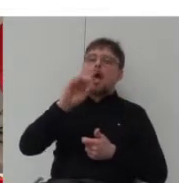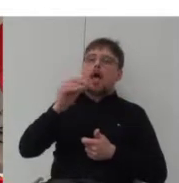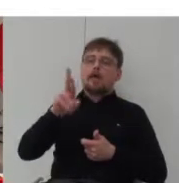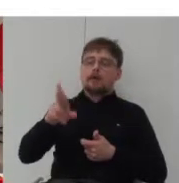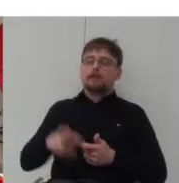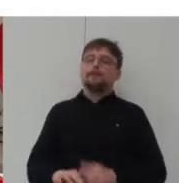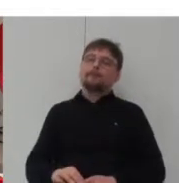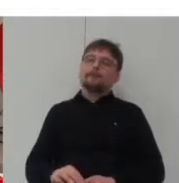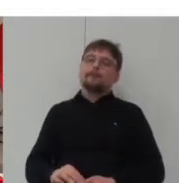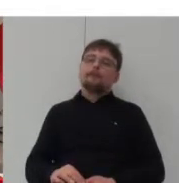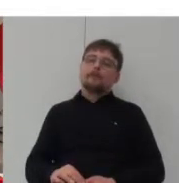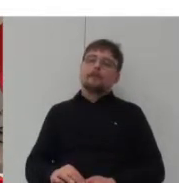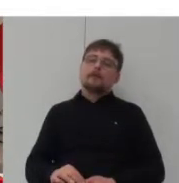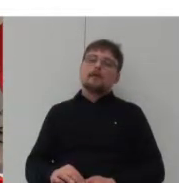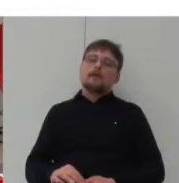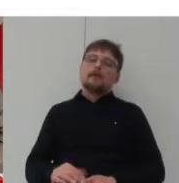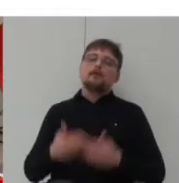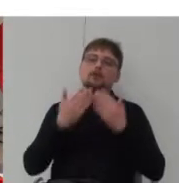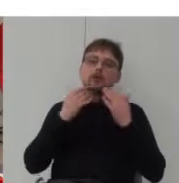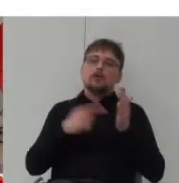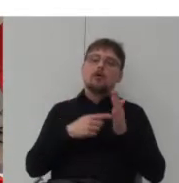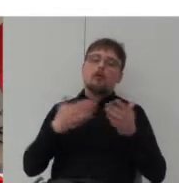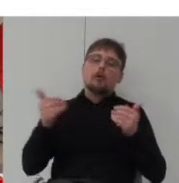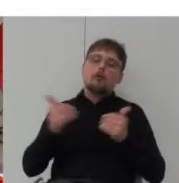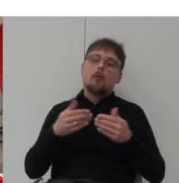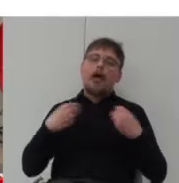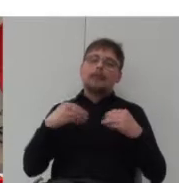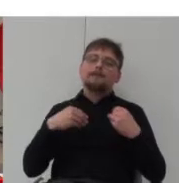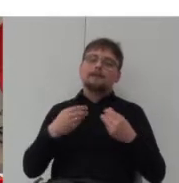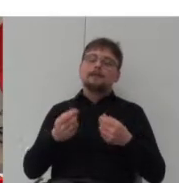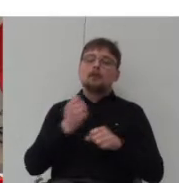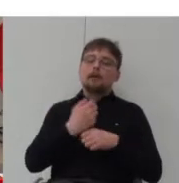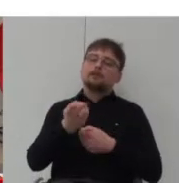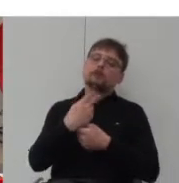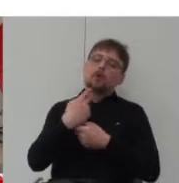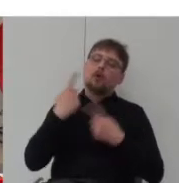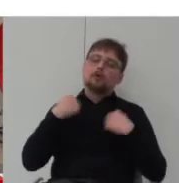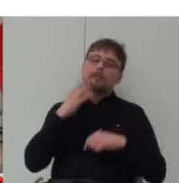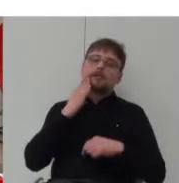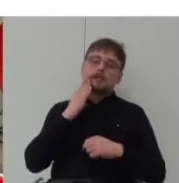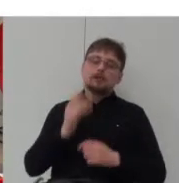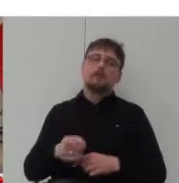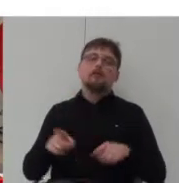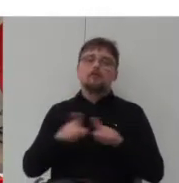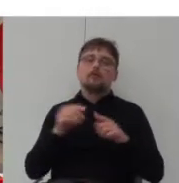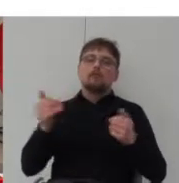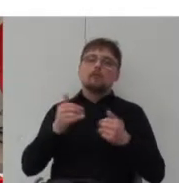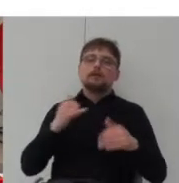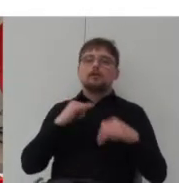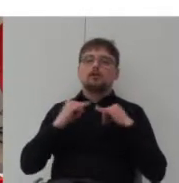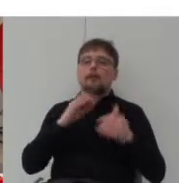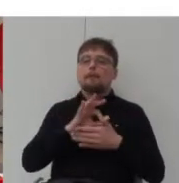dzięki temu mógł elastycznie zatrudniać mieszkańców elastycznie zarządzać tym projektem